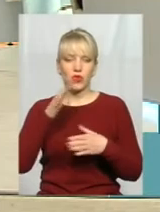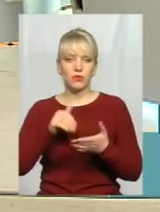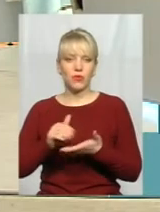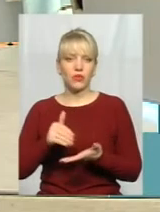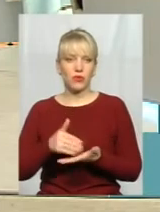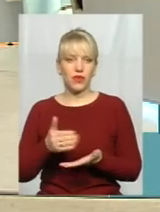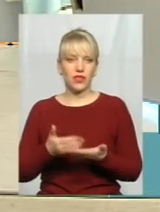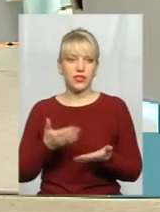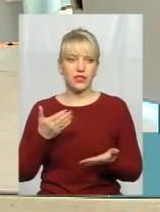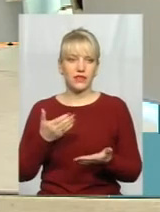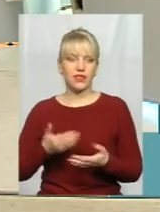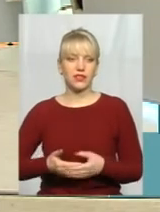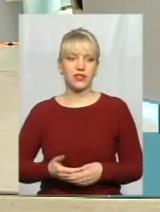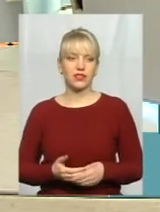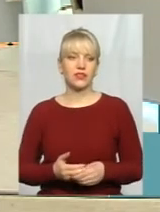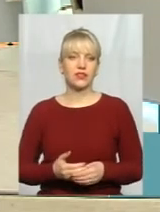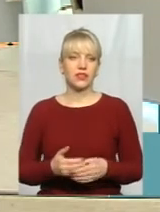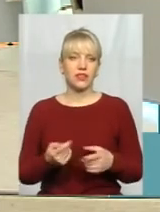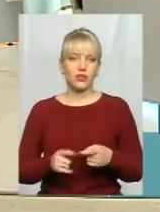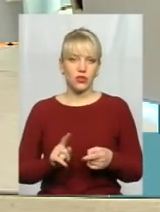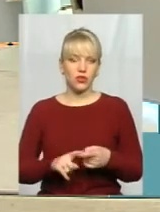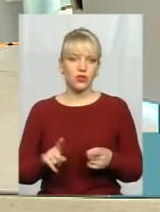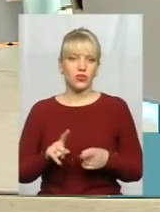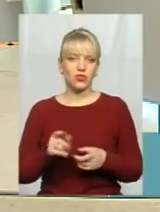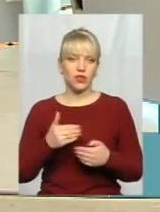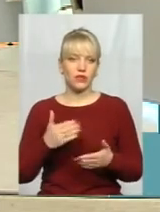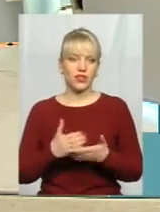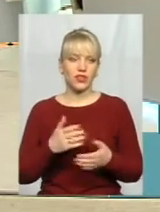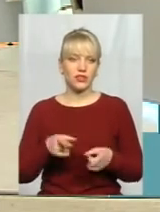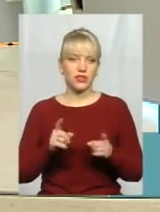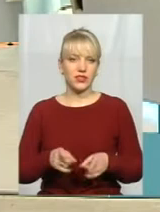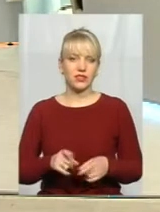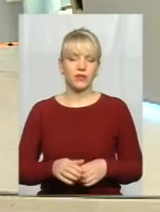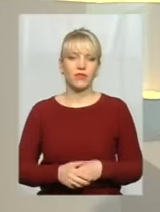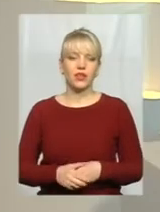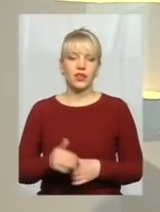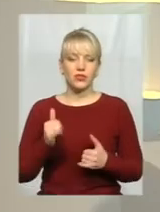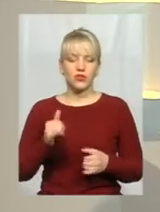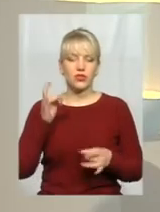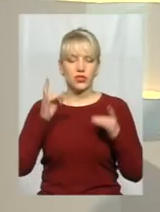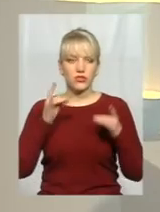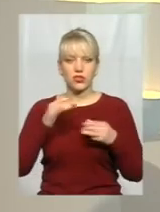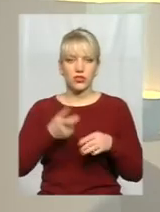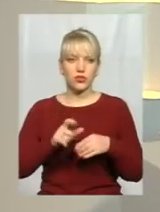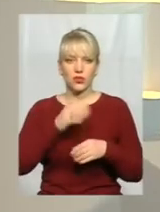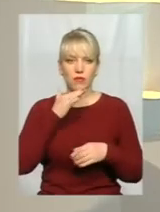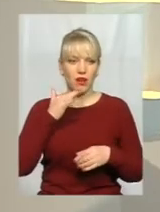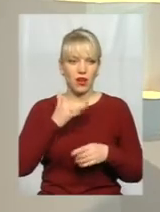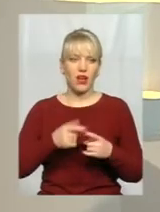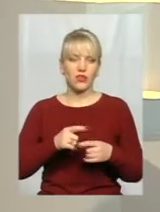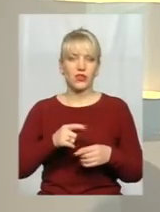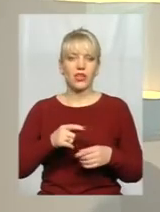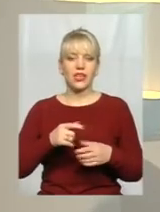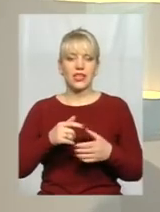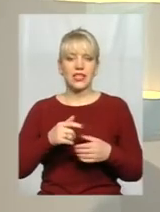від того, що нам є дійсно. Але сьогодні звучало дуже багато різких заяв біля трибуно,